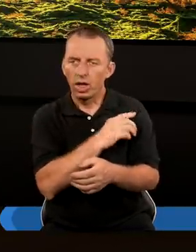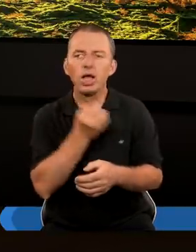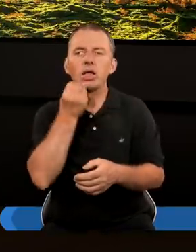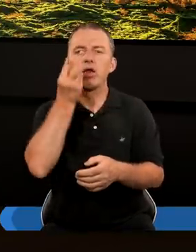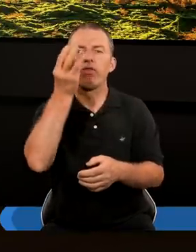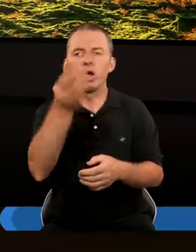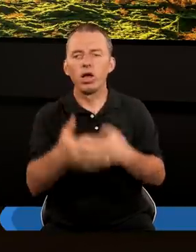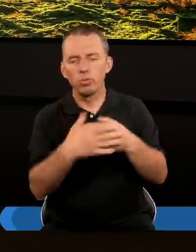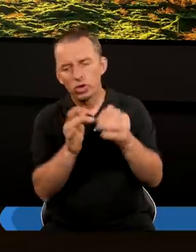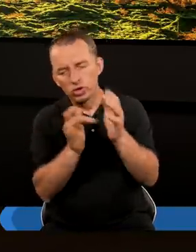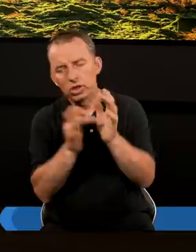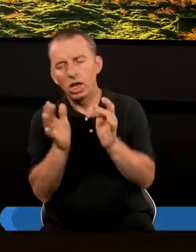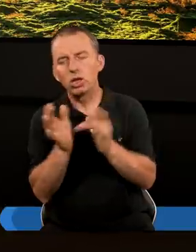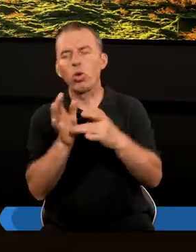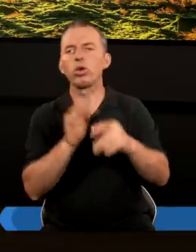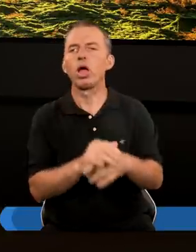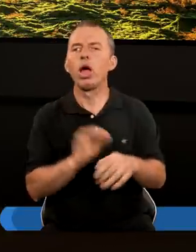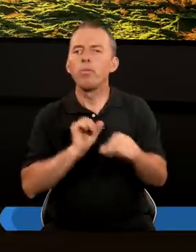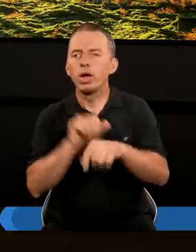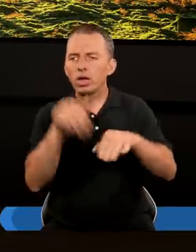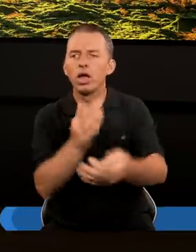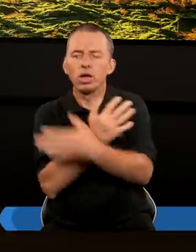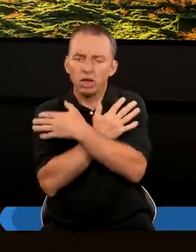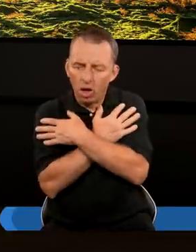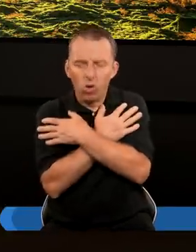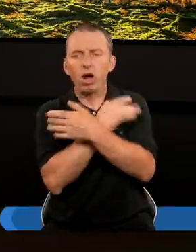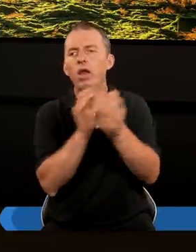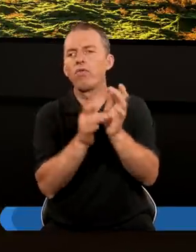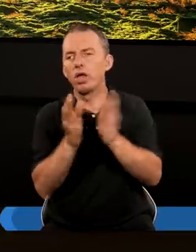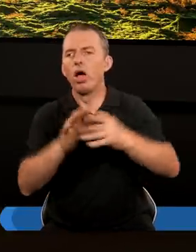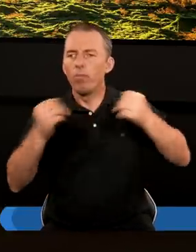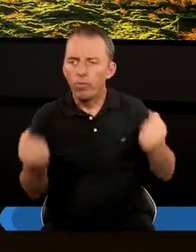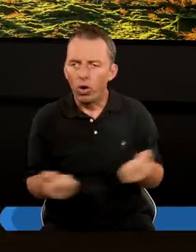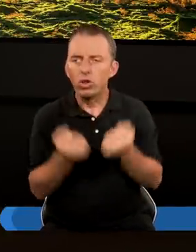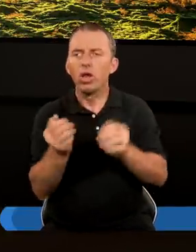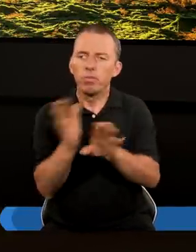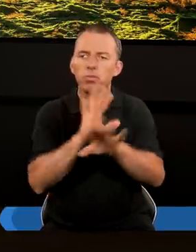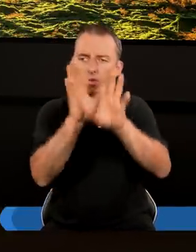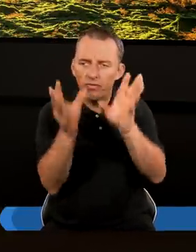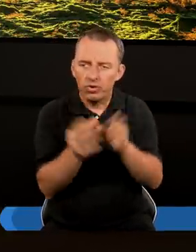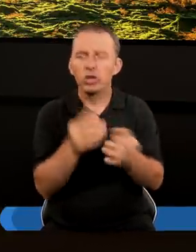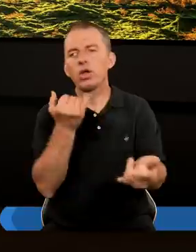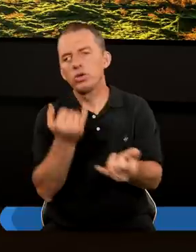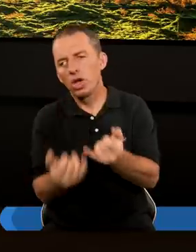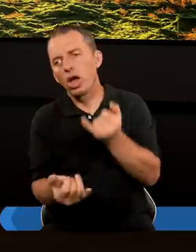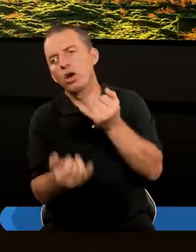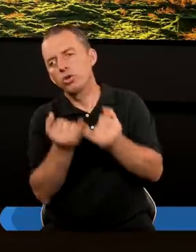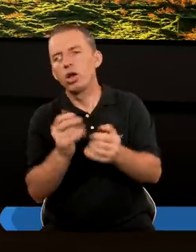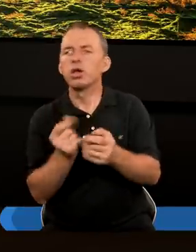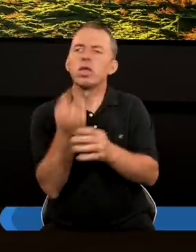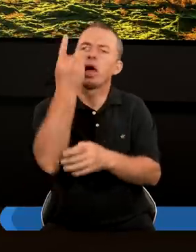To trwanie Przy Panu Jezusie To bycie zakochanym w Nim Podążanie Pomimo wszystko Nawet jeżeli